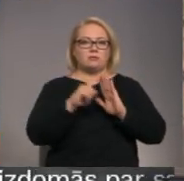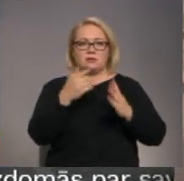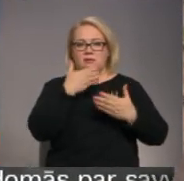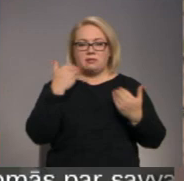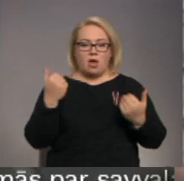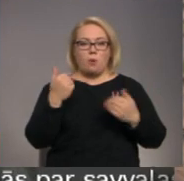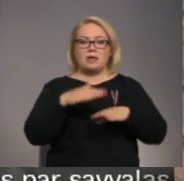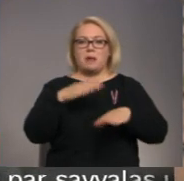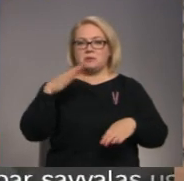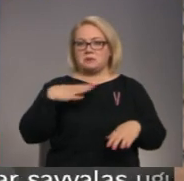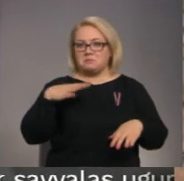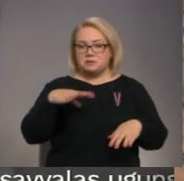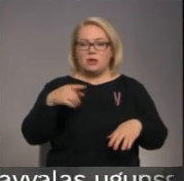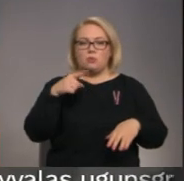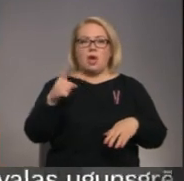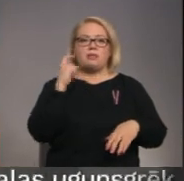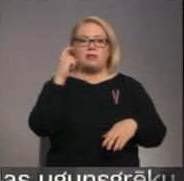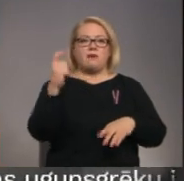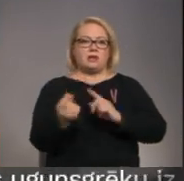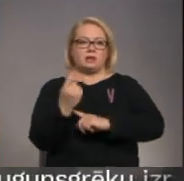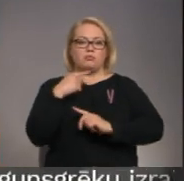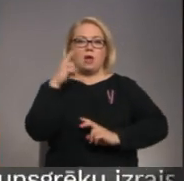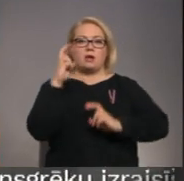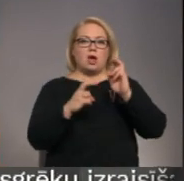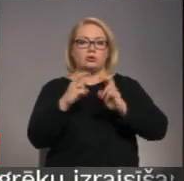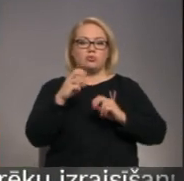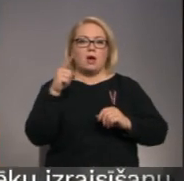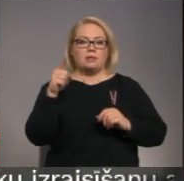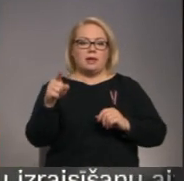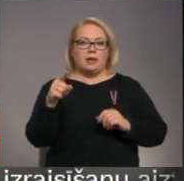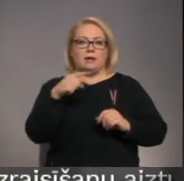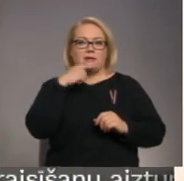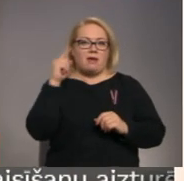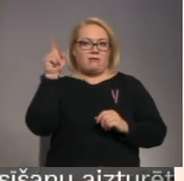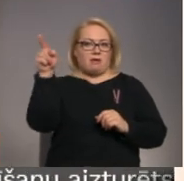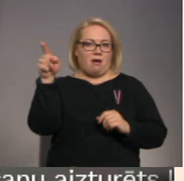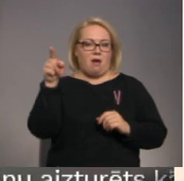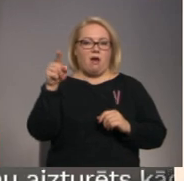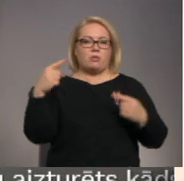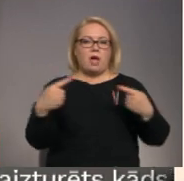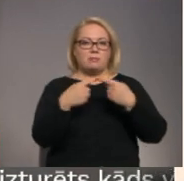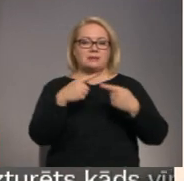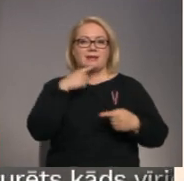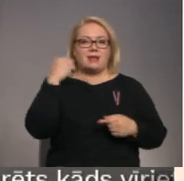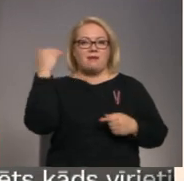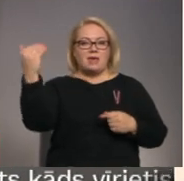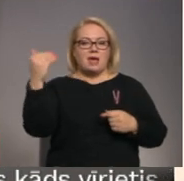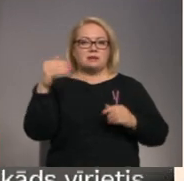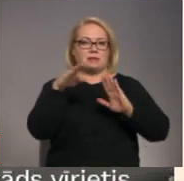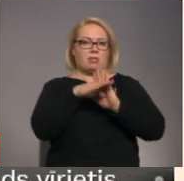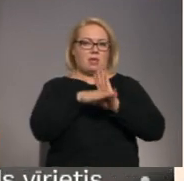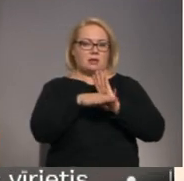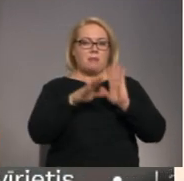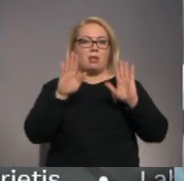Viens no iemesliem – tramvaju izcelsme. Tie ir ražoti tveres vagonbūvas rūpnīcā Krievijā un atbilst Krievijas valsts standartiem.